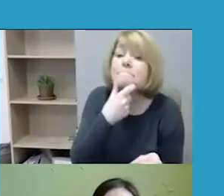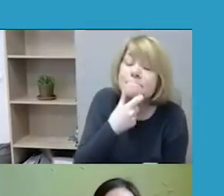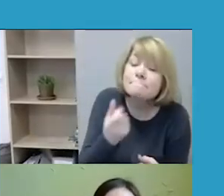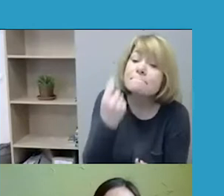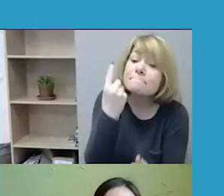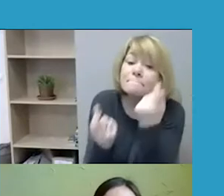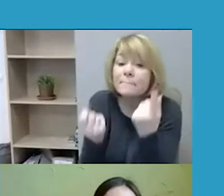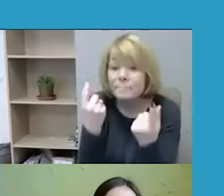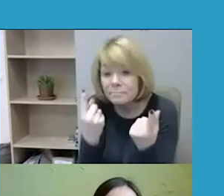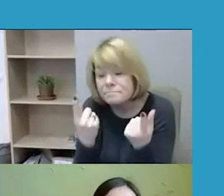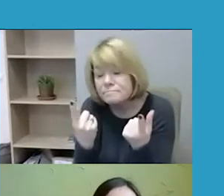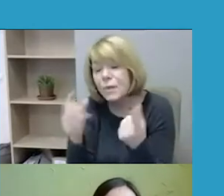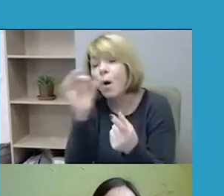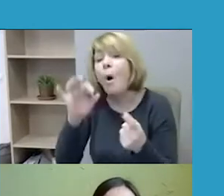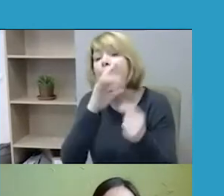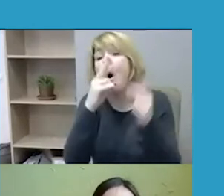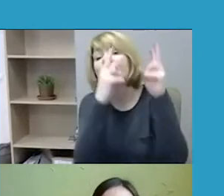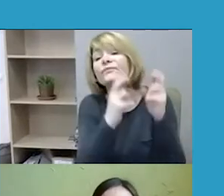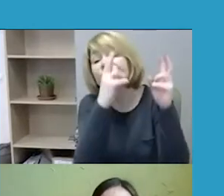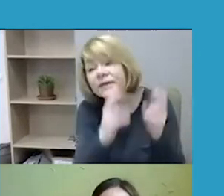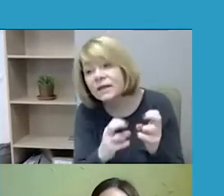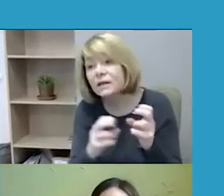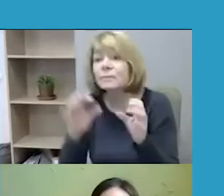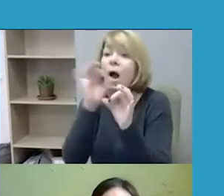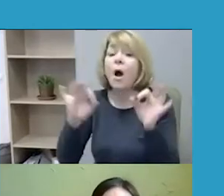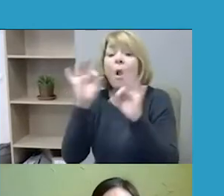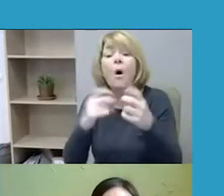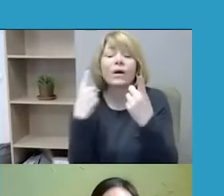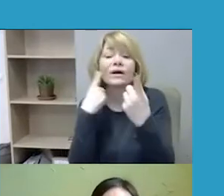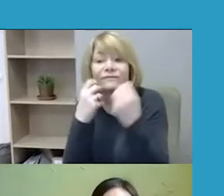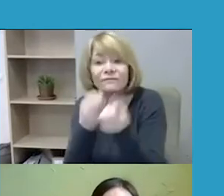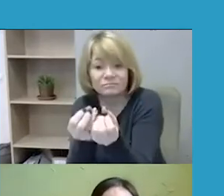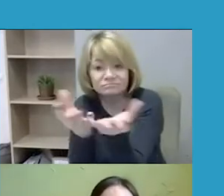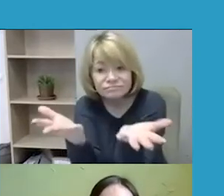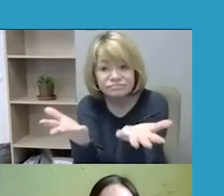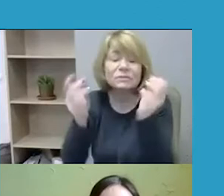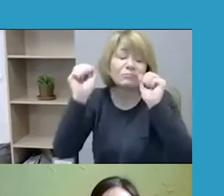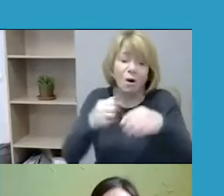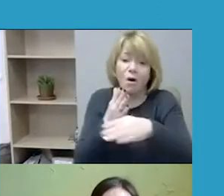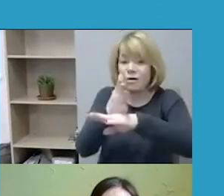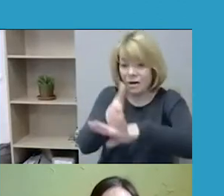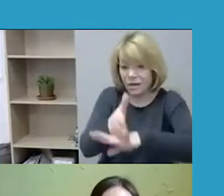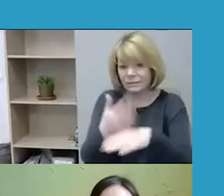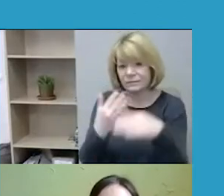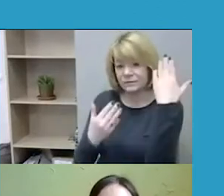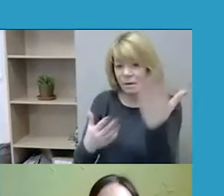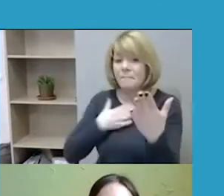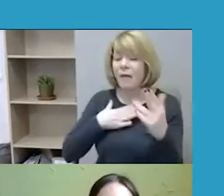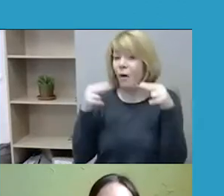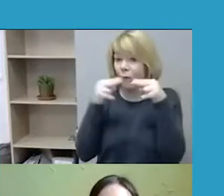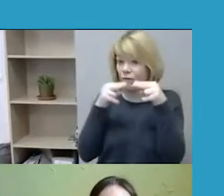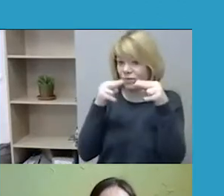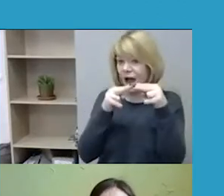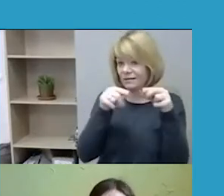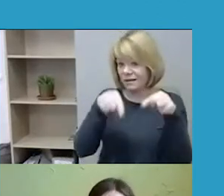dėl leidinio, tai visą laiką galite kreiptis Fondo kontaktys. Mano kontaktai taip pat pateikti.